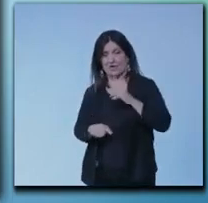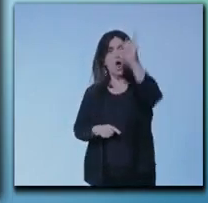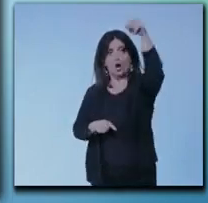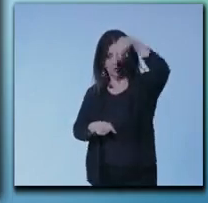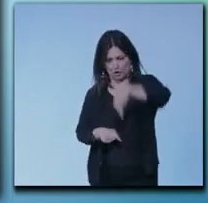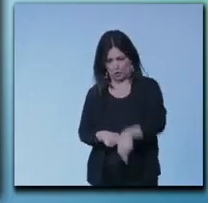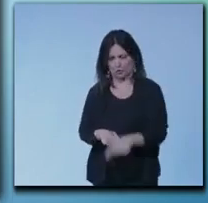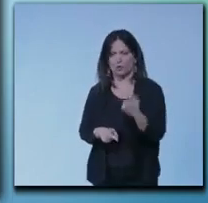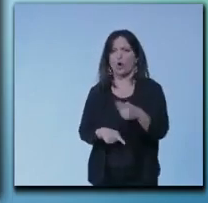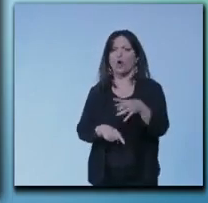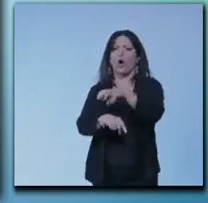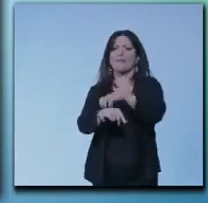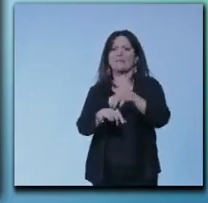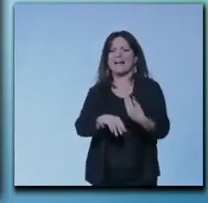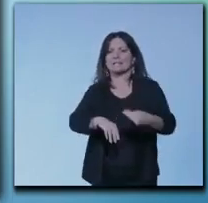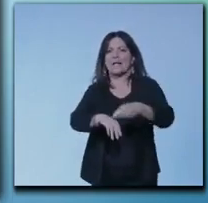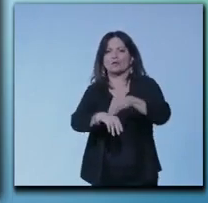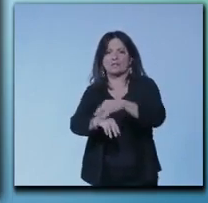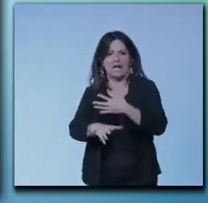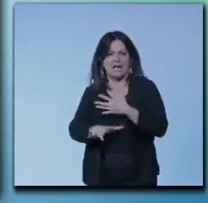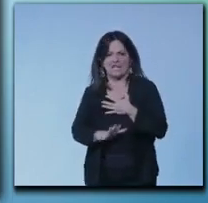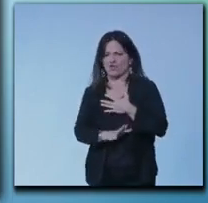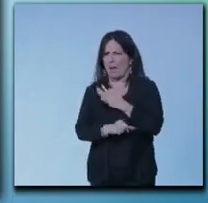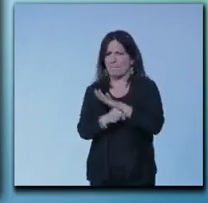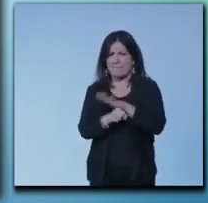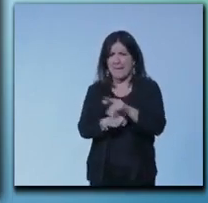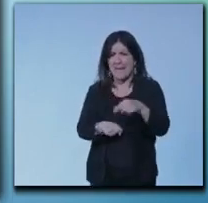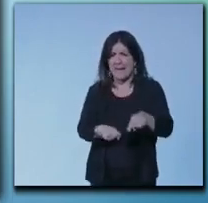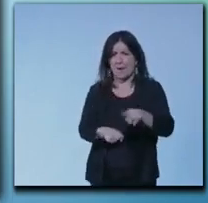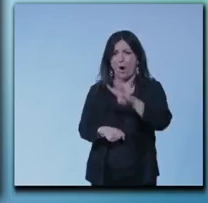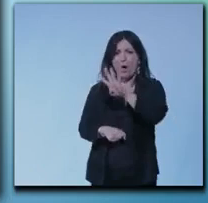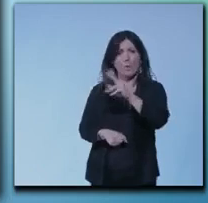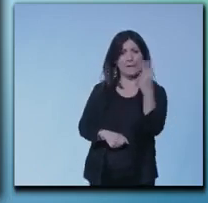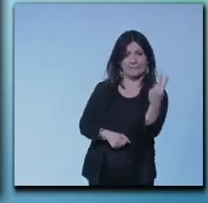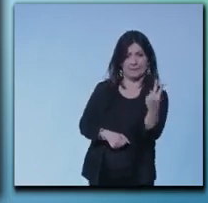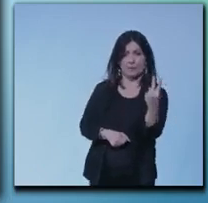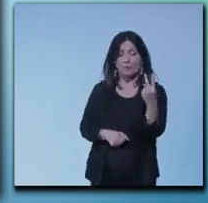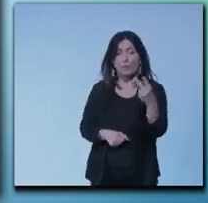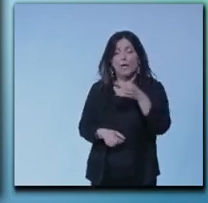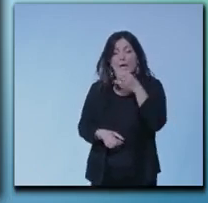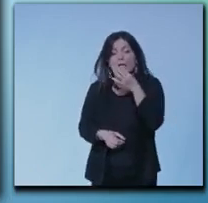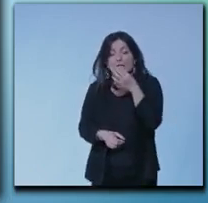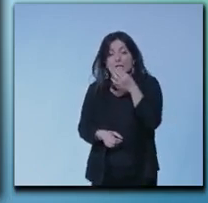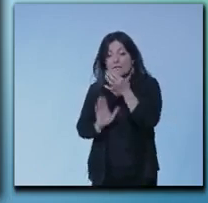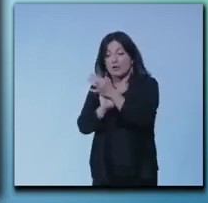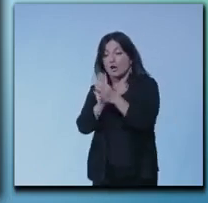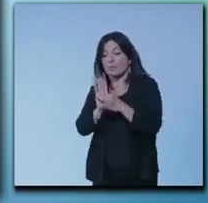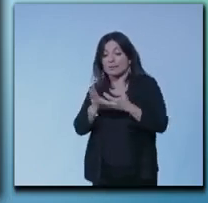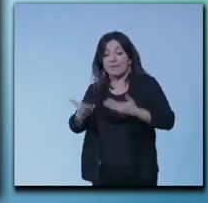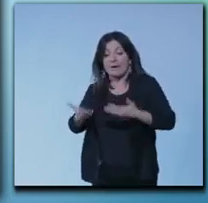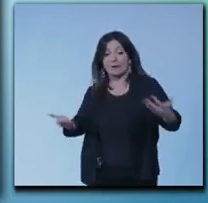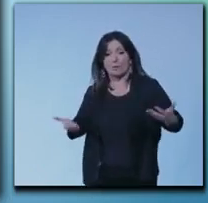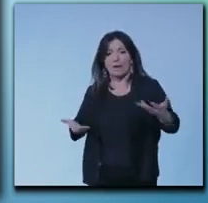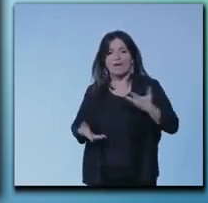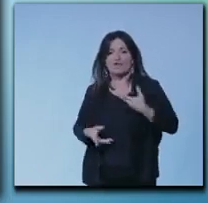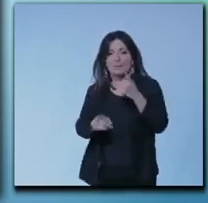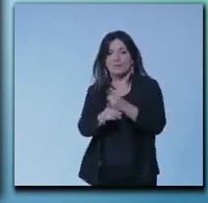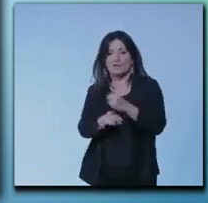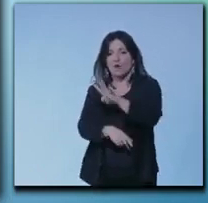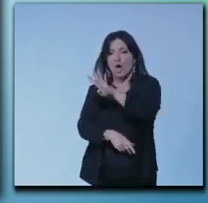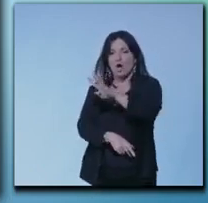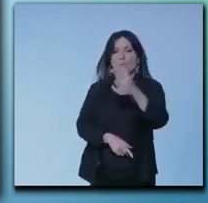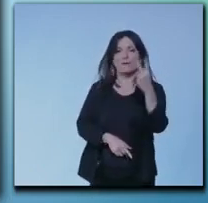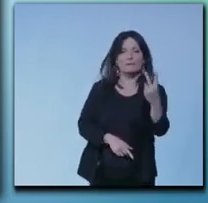straordinari, già questo mi dice che se la normativa vigente ha bisogno di 42 commissari straordinari per